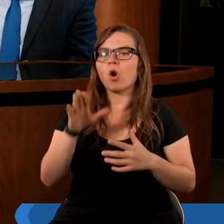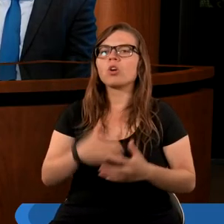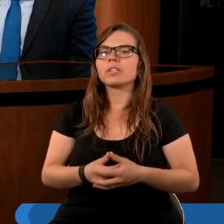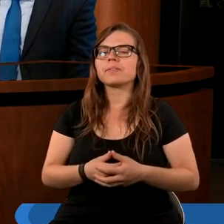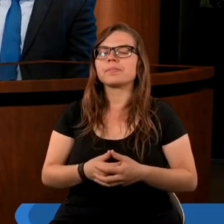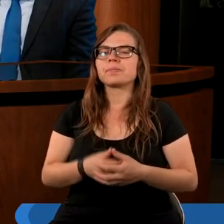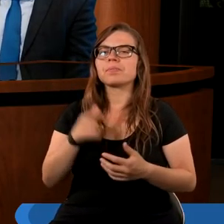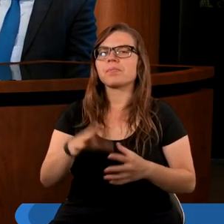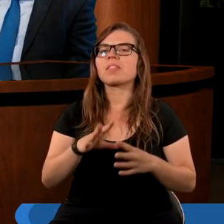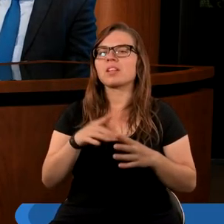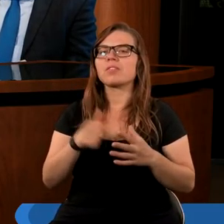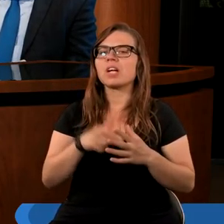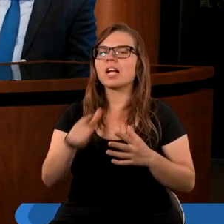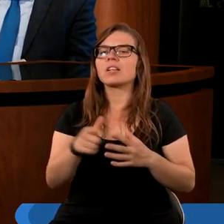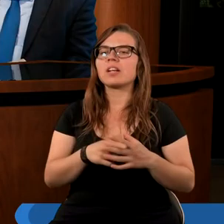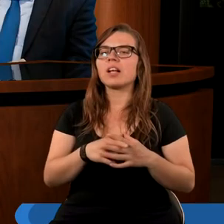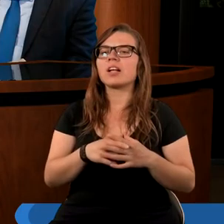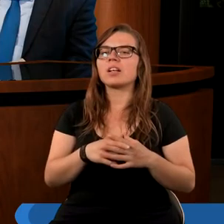I kwestia teraz